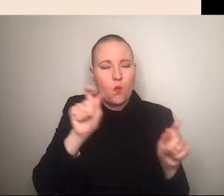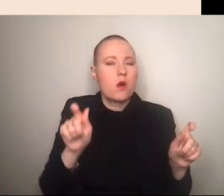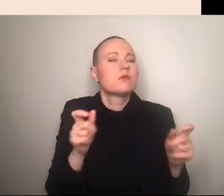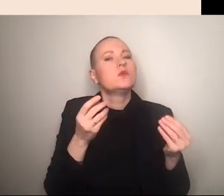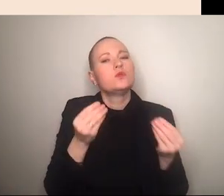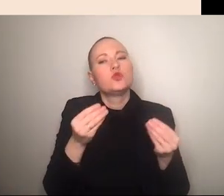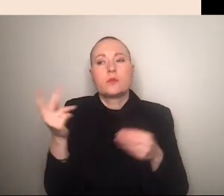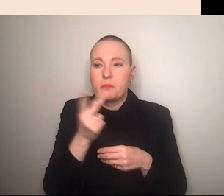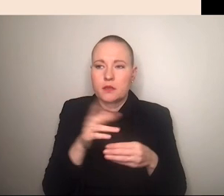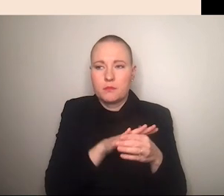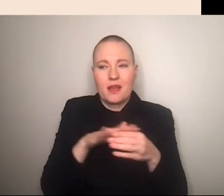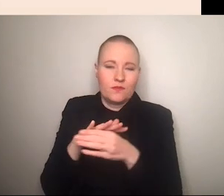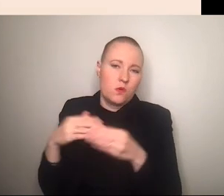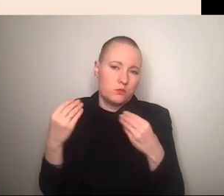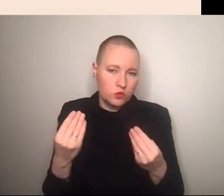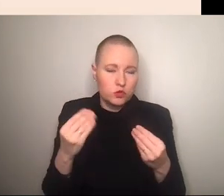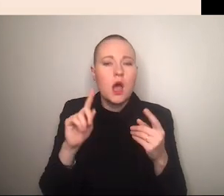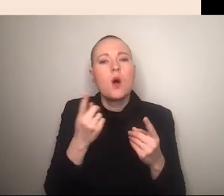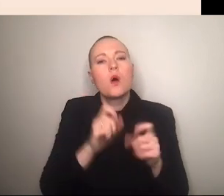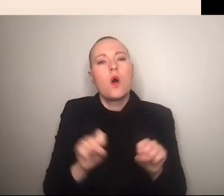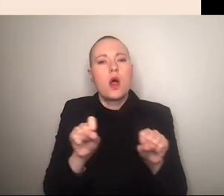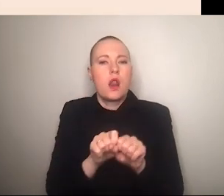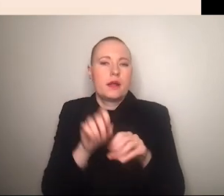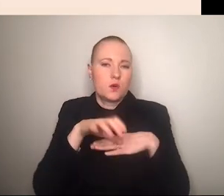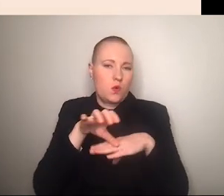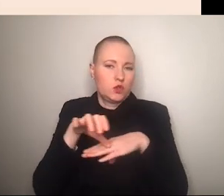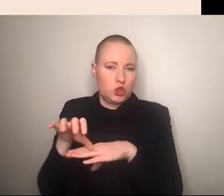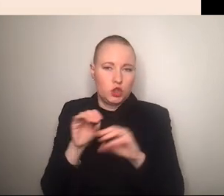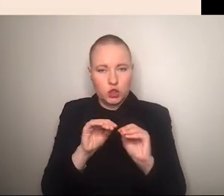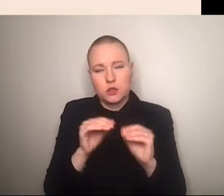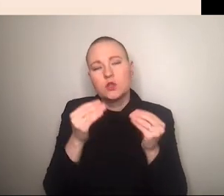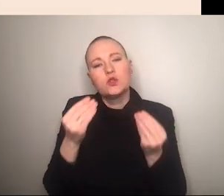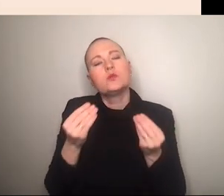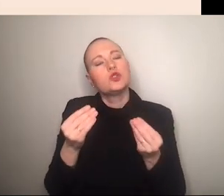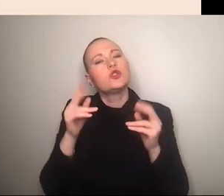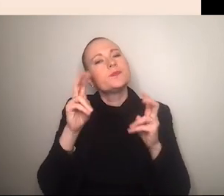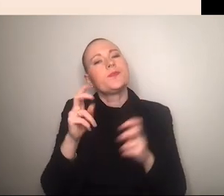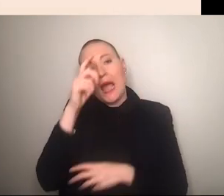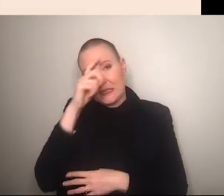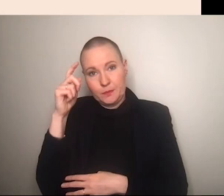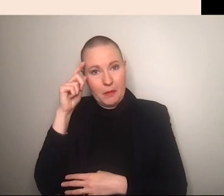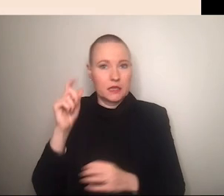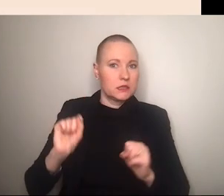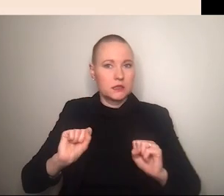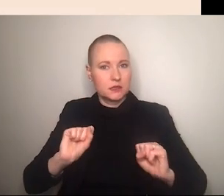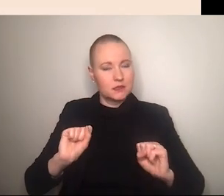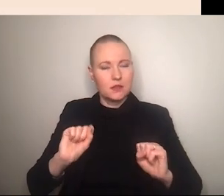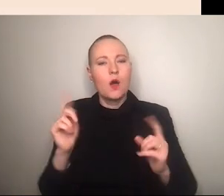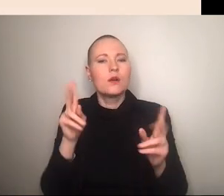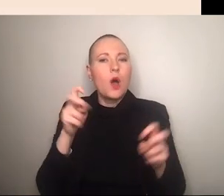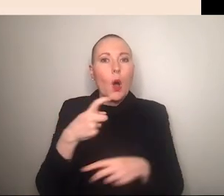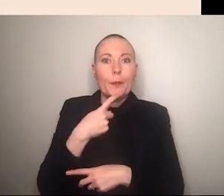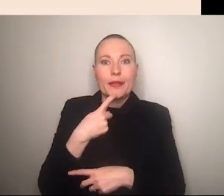auch bei online coaches die auch eine gewisse expertise und vermeintliche objektivität verkürzen